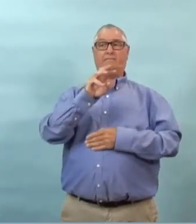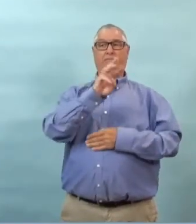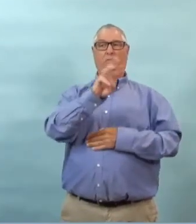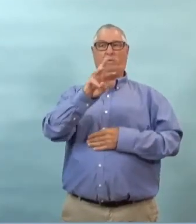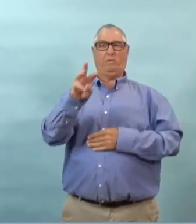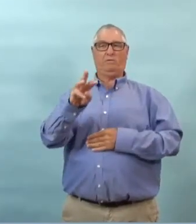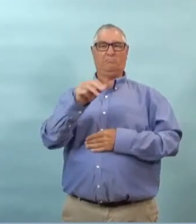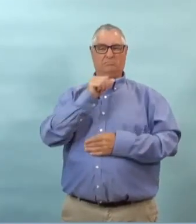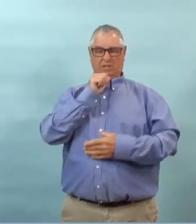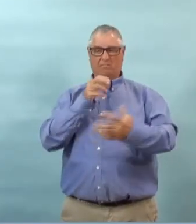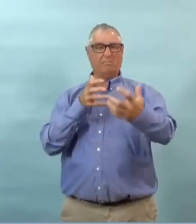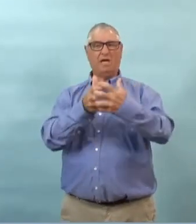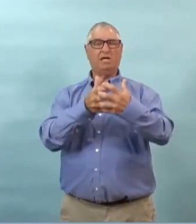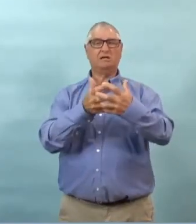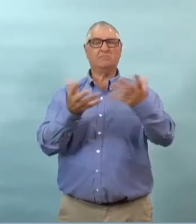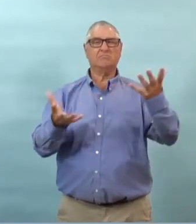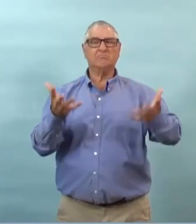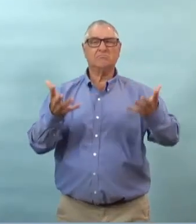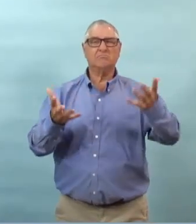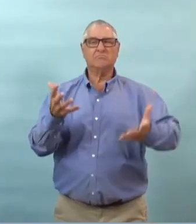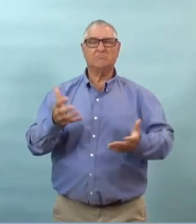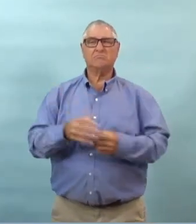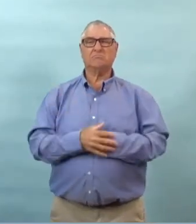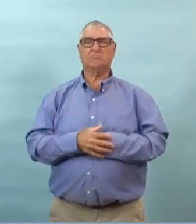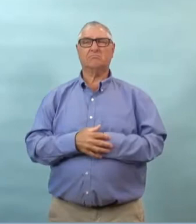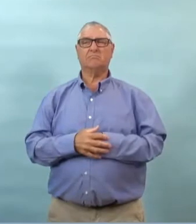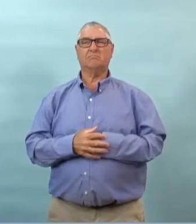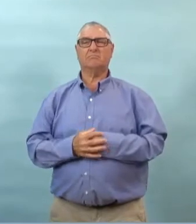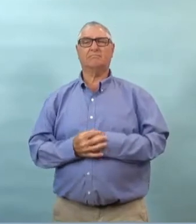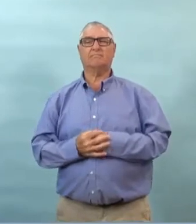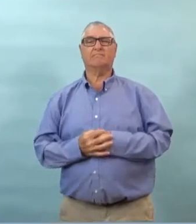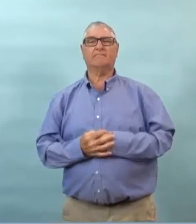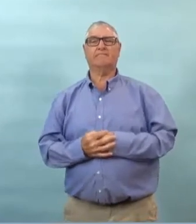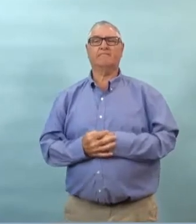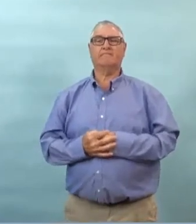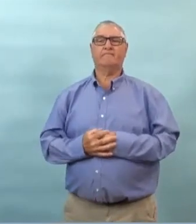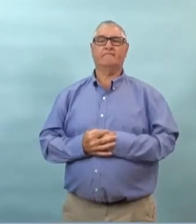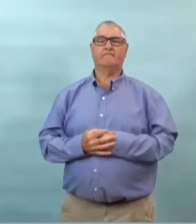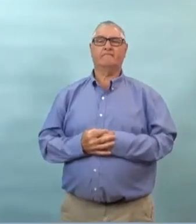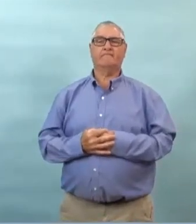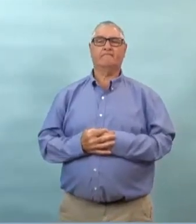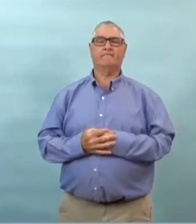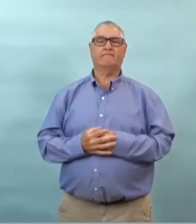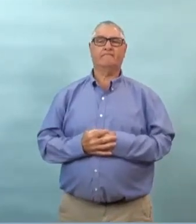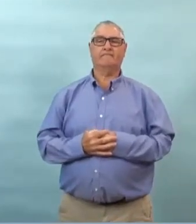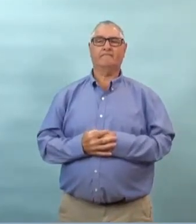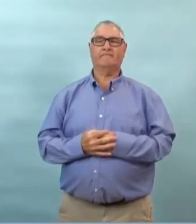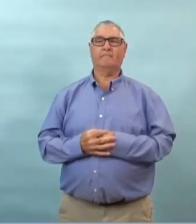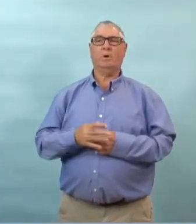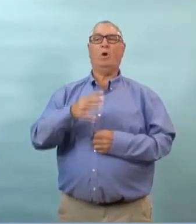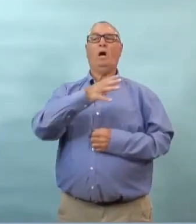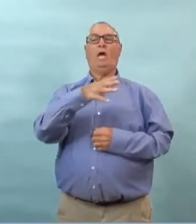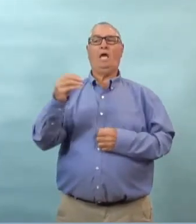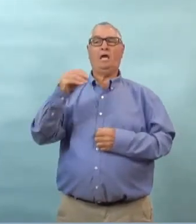du site web de la province ne correspond pas non plus à ce qui a été annoncé